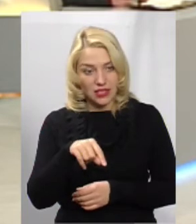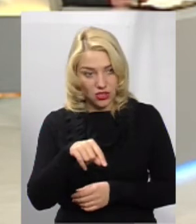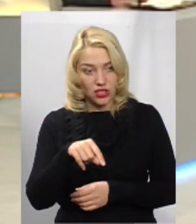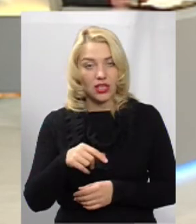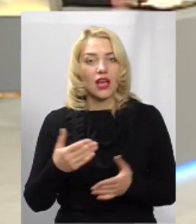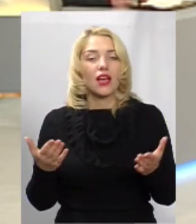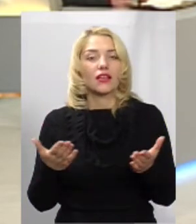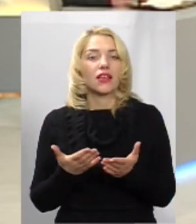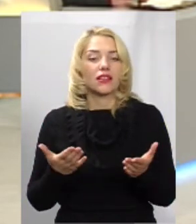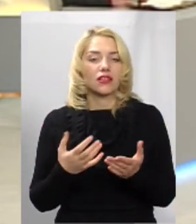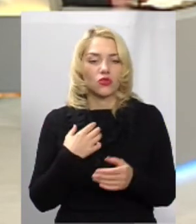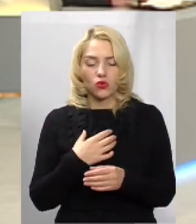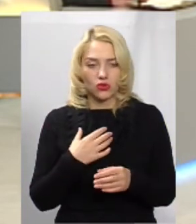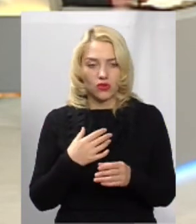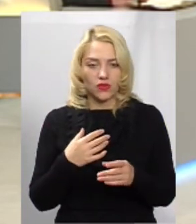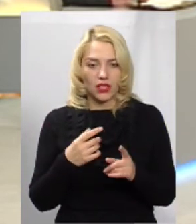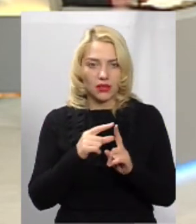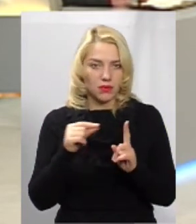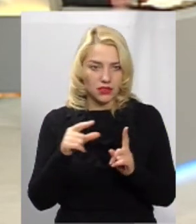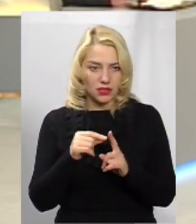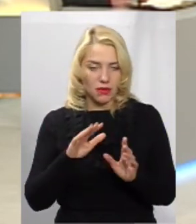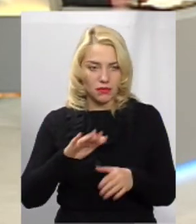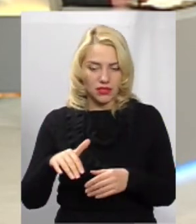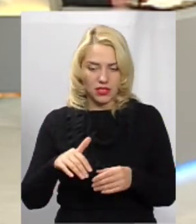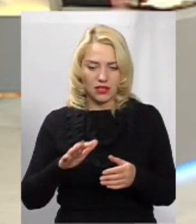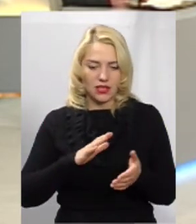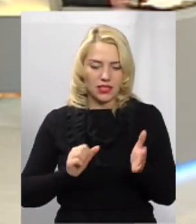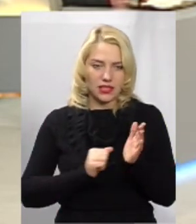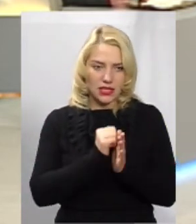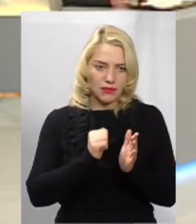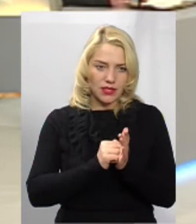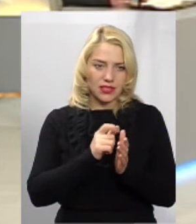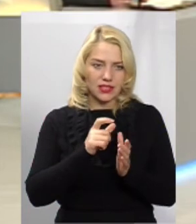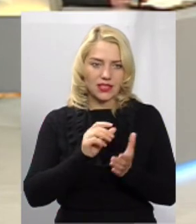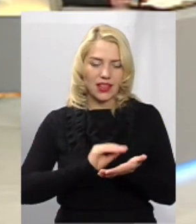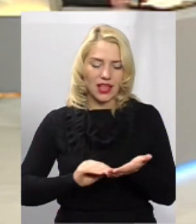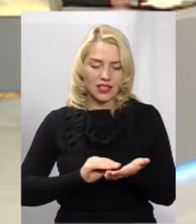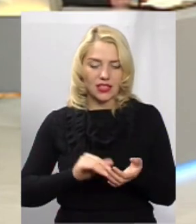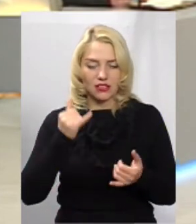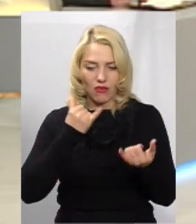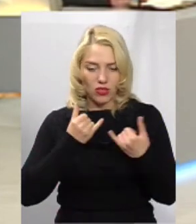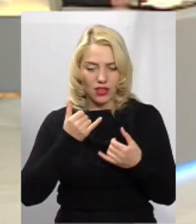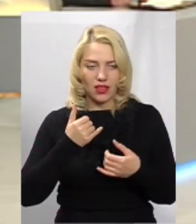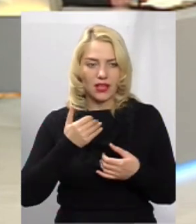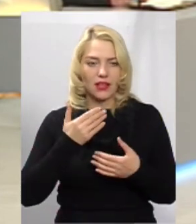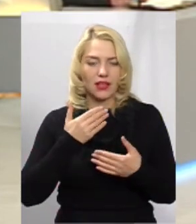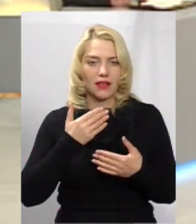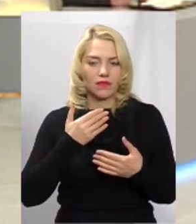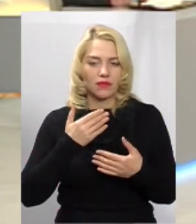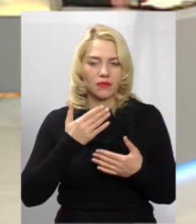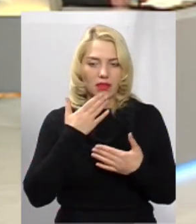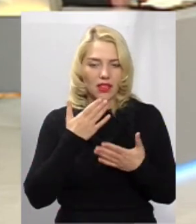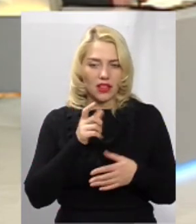який основний принцип, тому що потім після виходу тієї статті ще мені дзвонили, телефонували, запитували люди, як їм